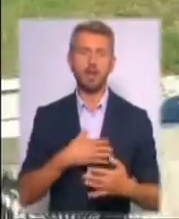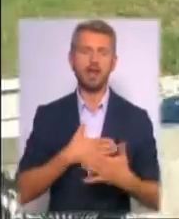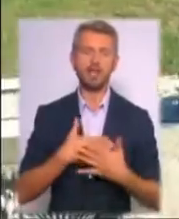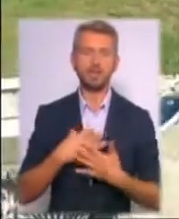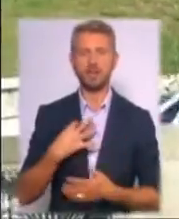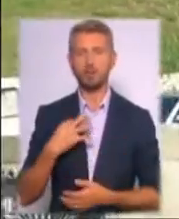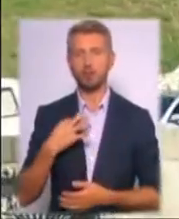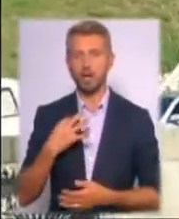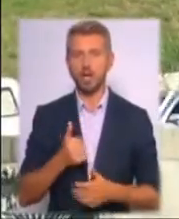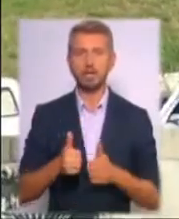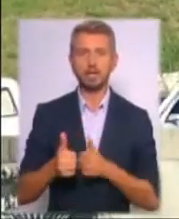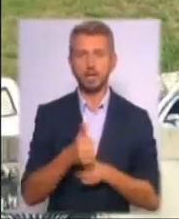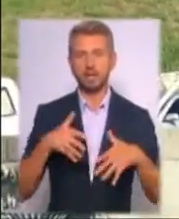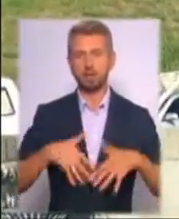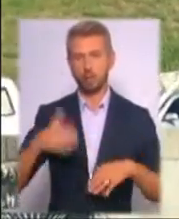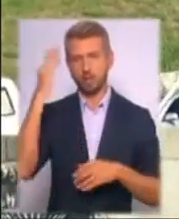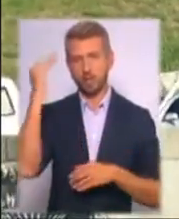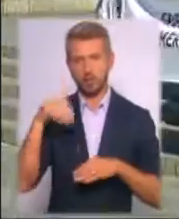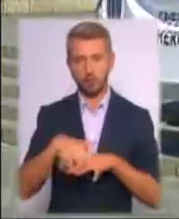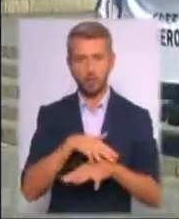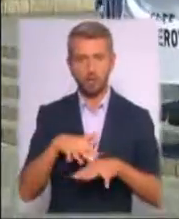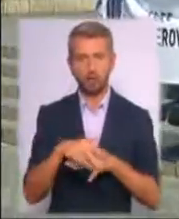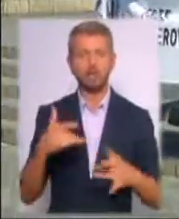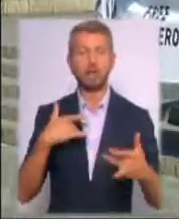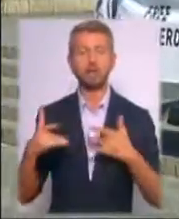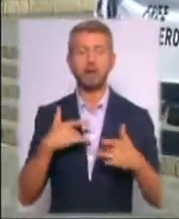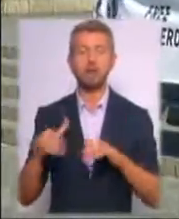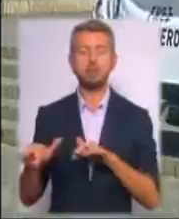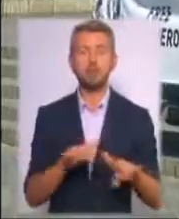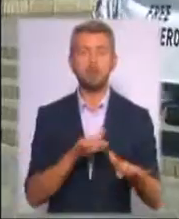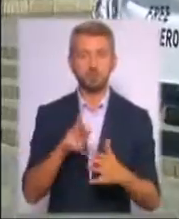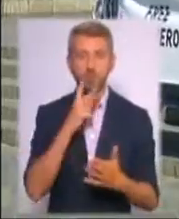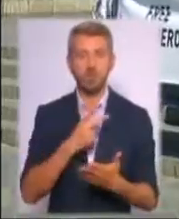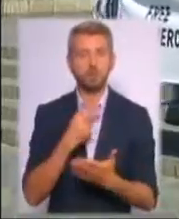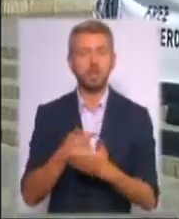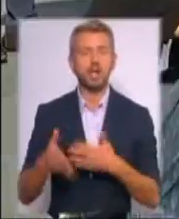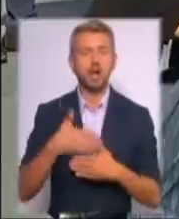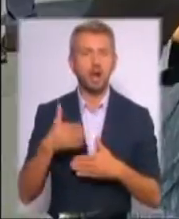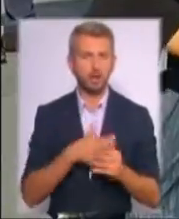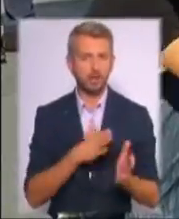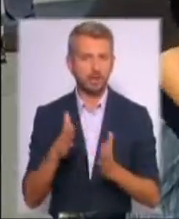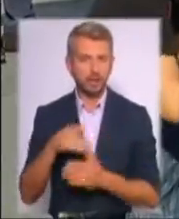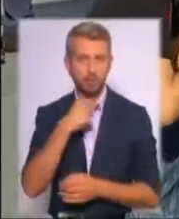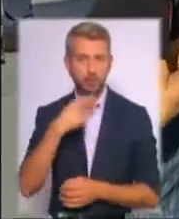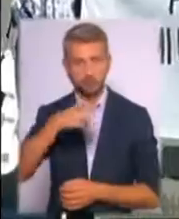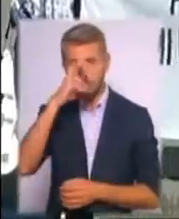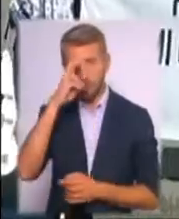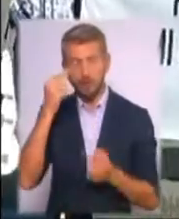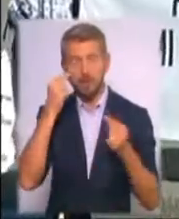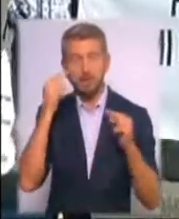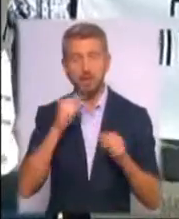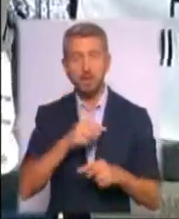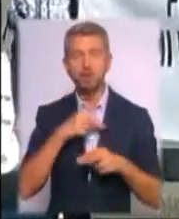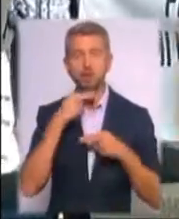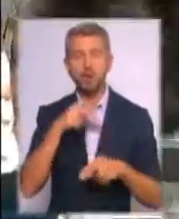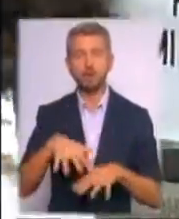-татарського народу. Театральним перфоменсом продемонстрували каральну систему Російської Федерації, привертаючи увагу суспільства не лише до